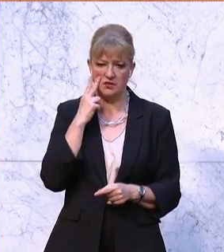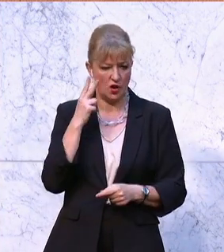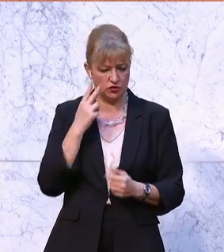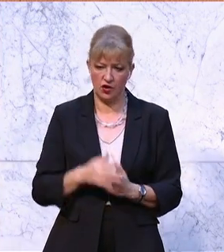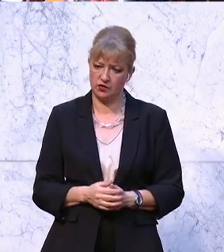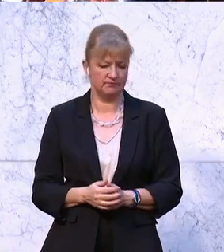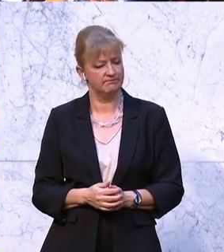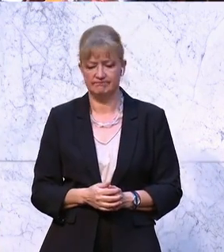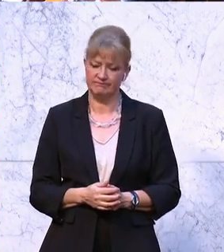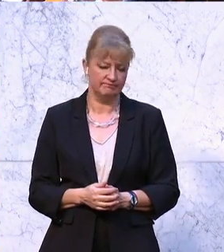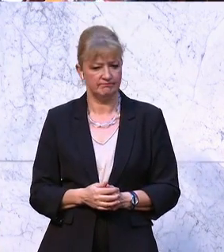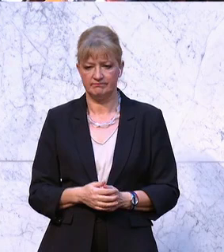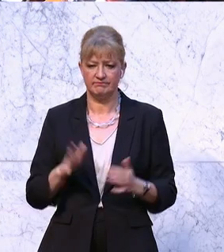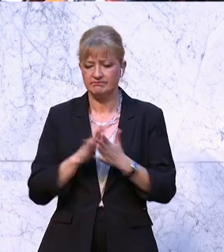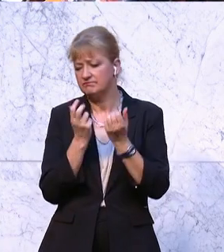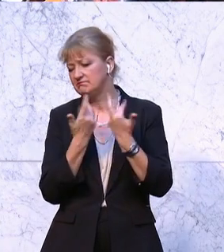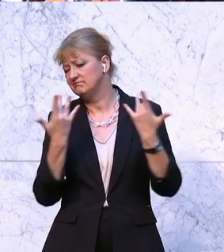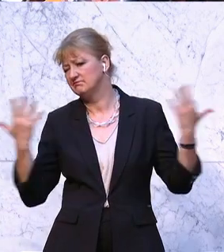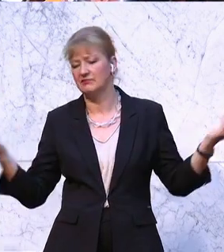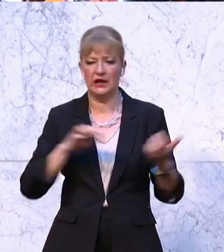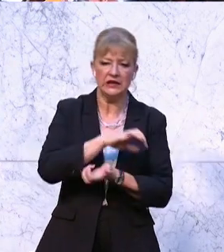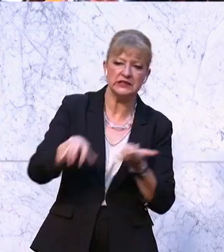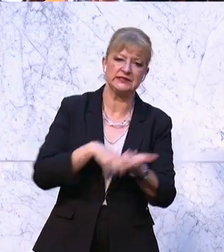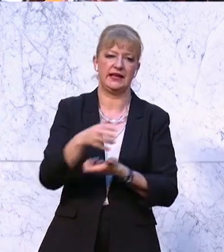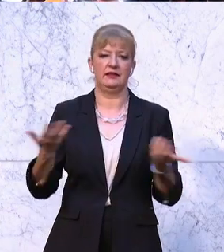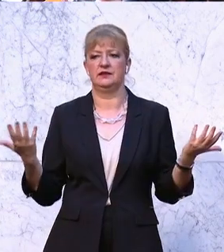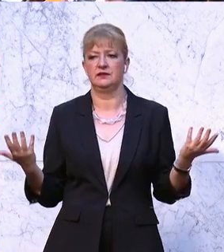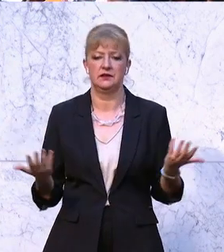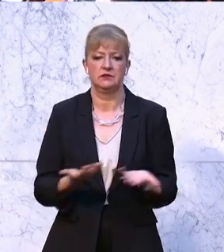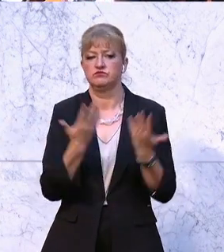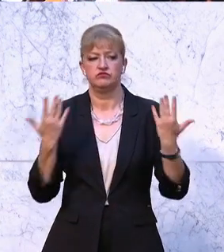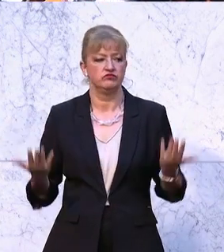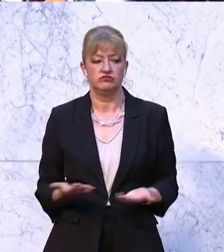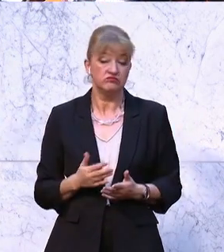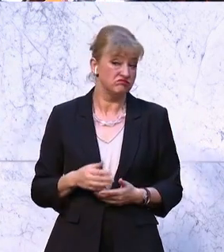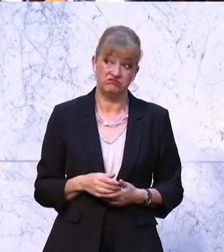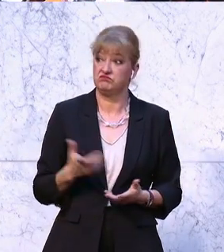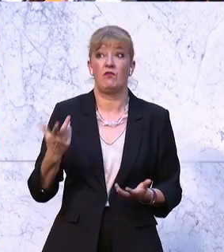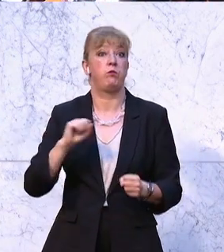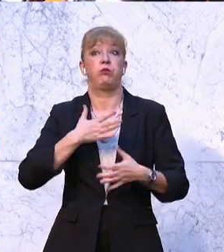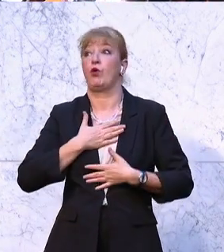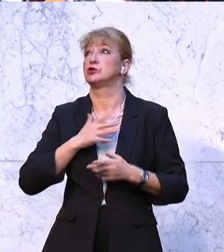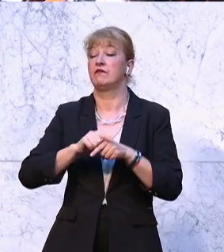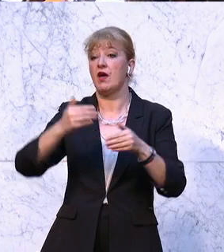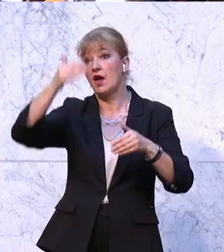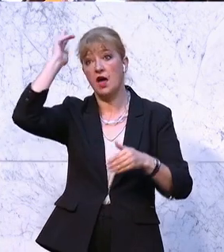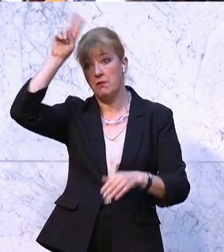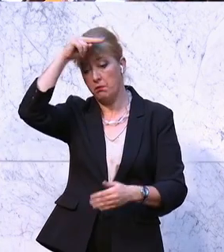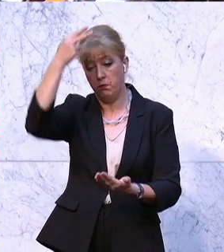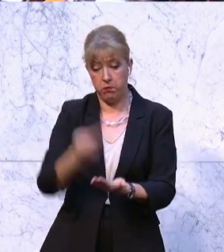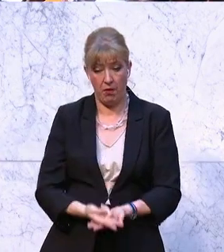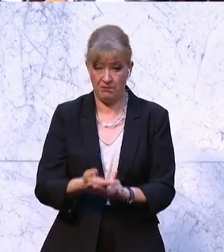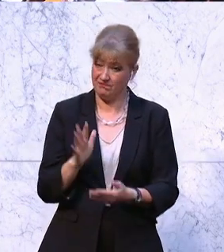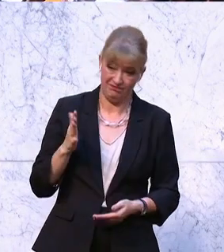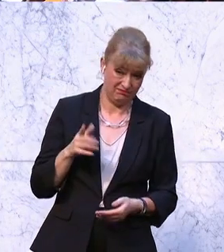Die multiplen Krisen sind aber nicht vom Himmel gefallen, sondern wurden von dieser